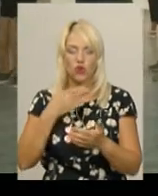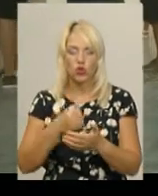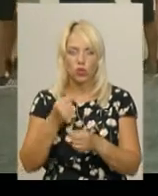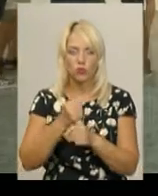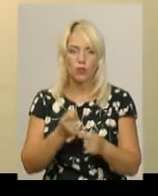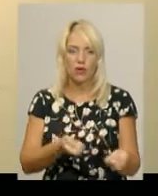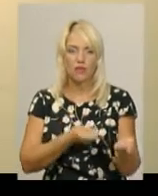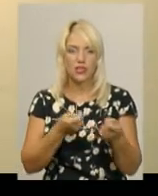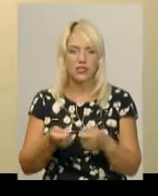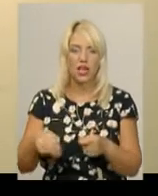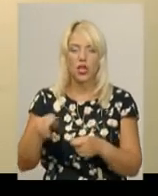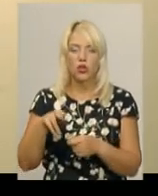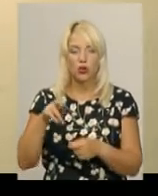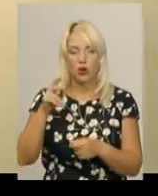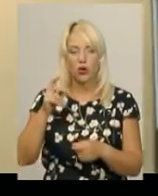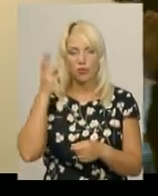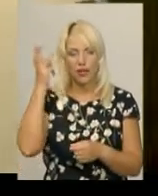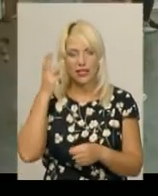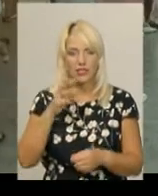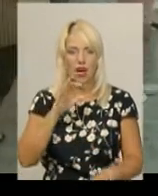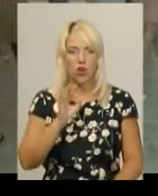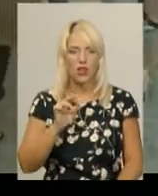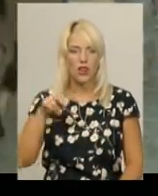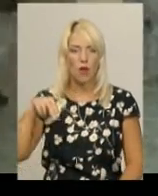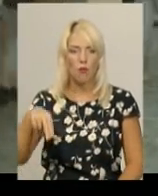привезла молода київська художниця Олена Пронькіна.